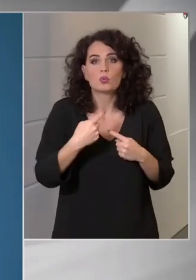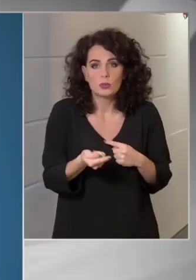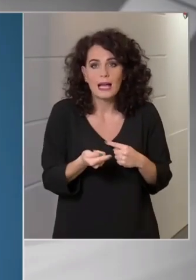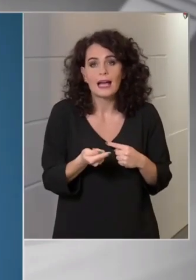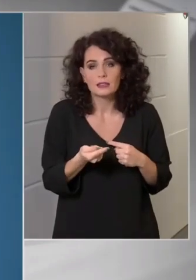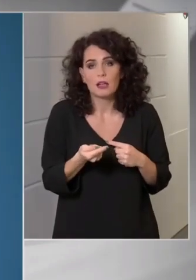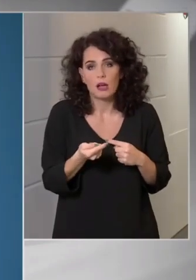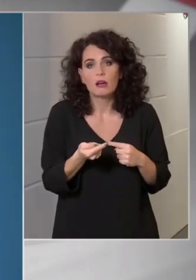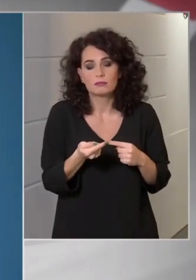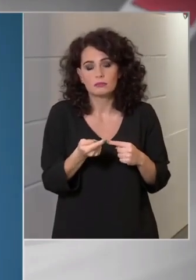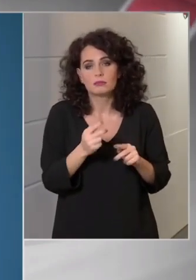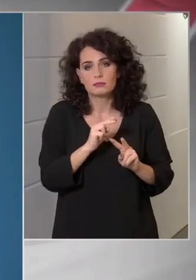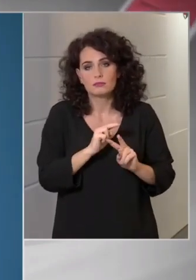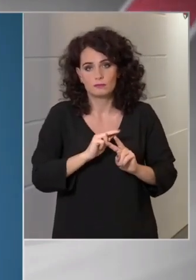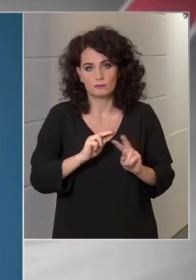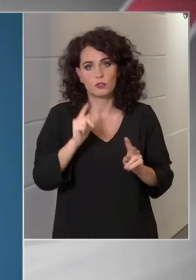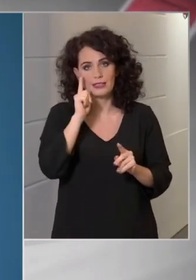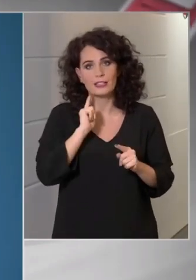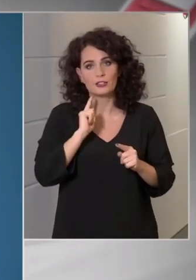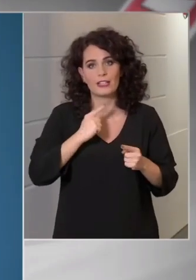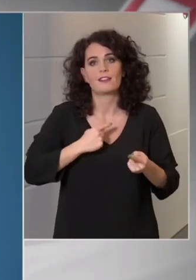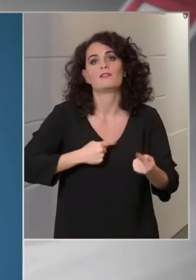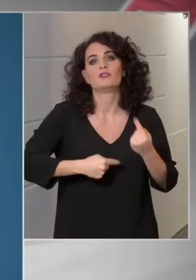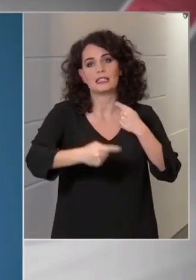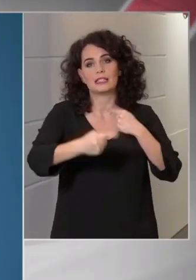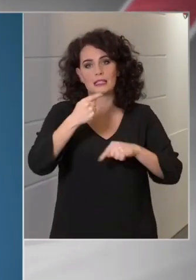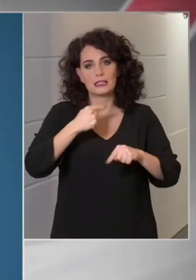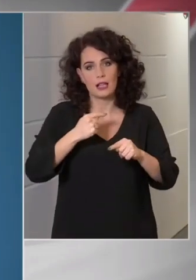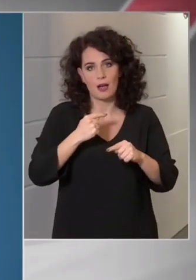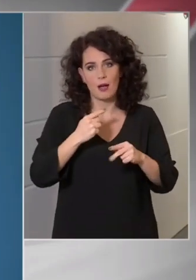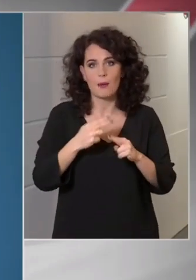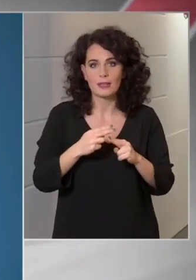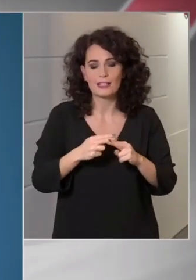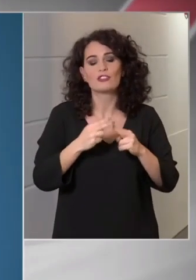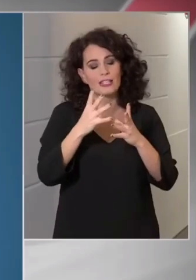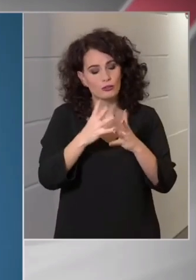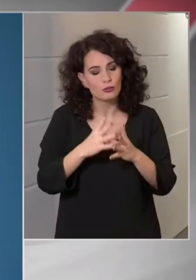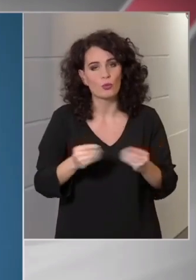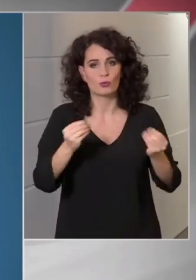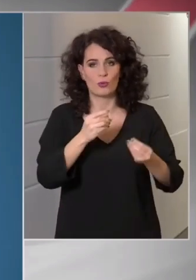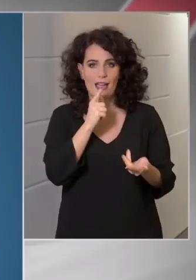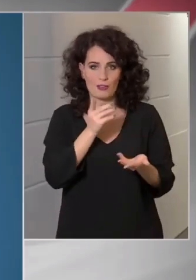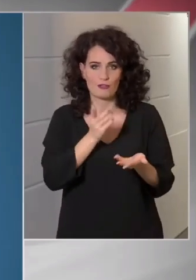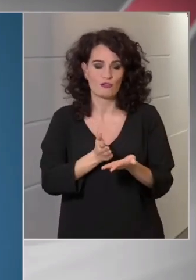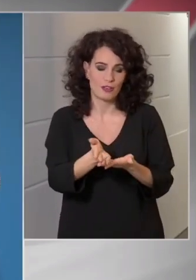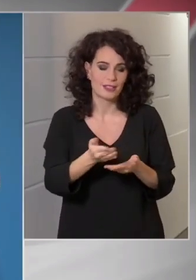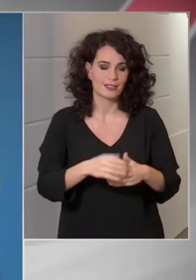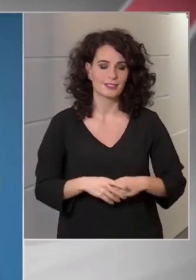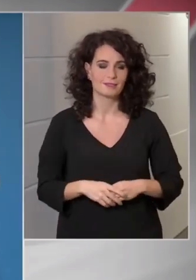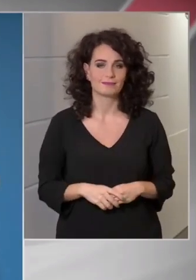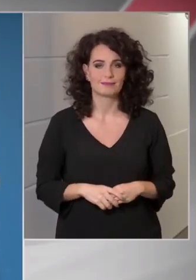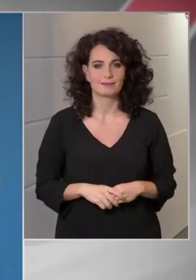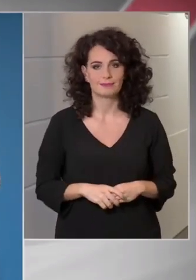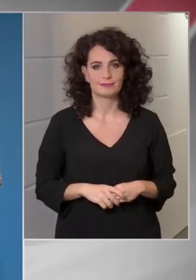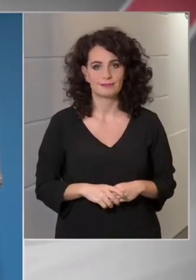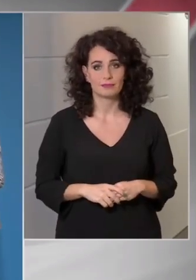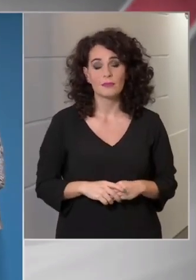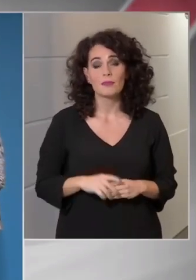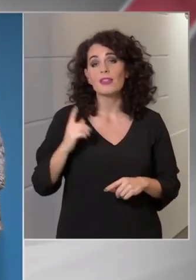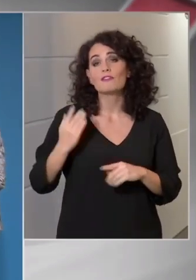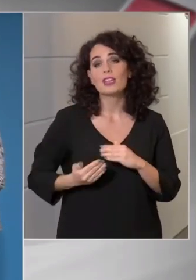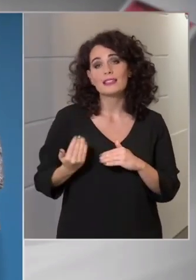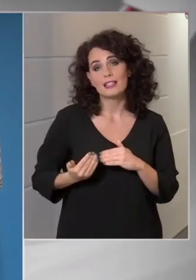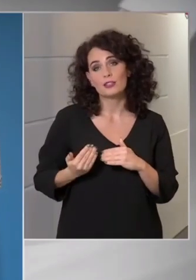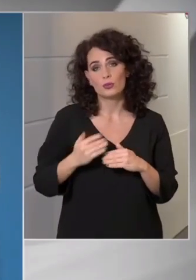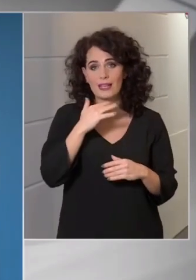visszafordítható a betegség, és gyógyulás következik be. Végezetül az